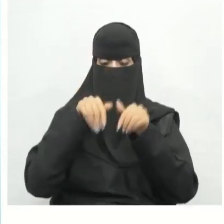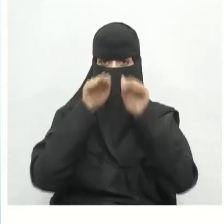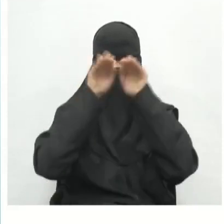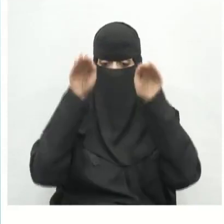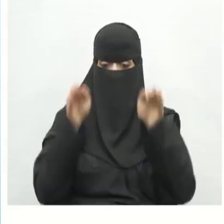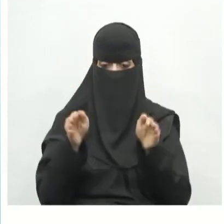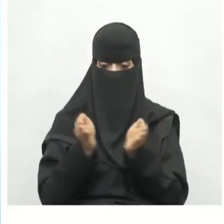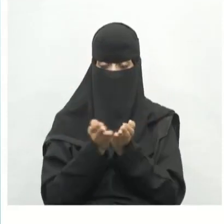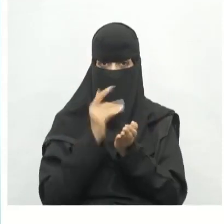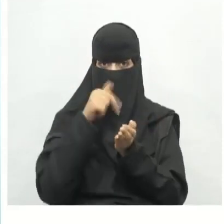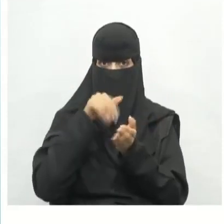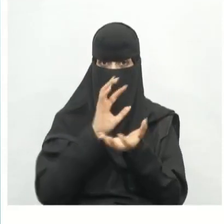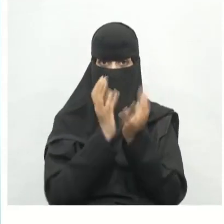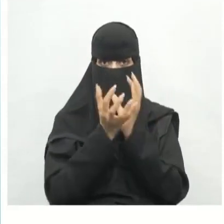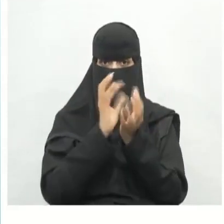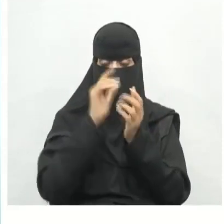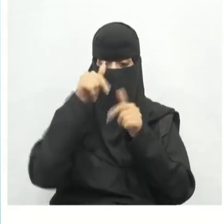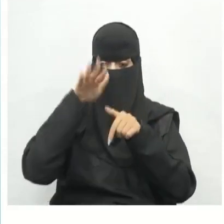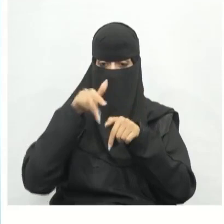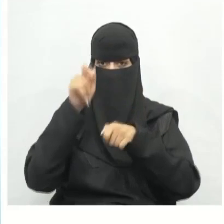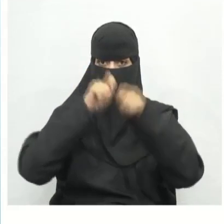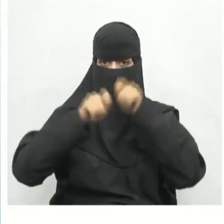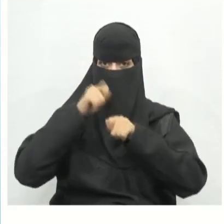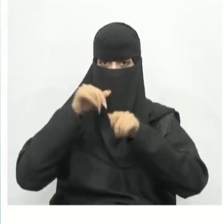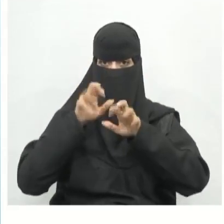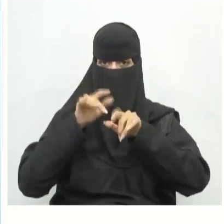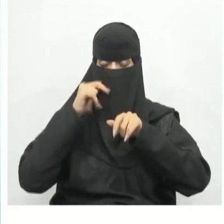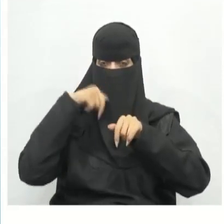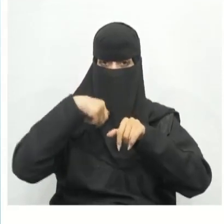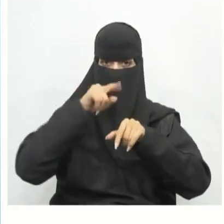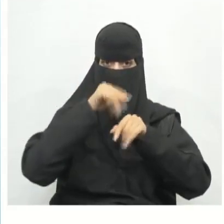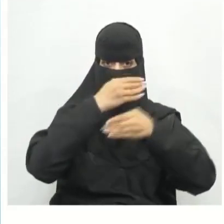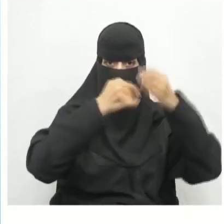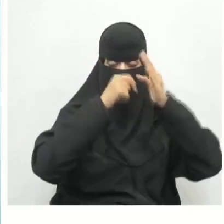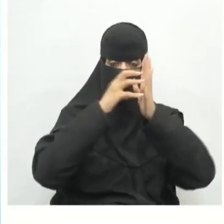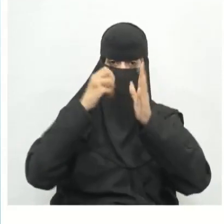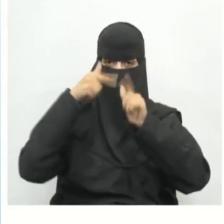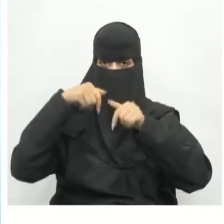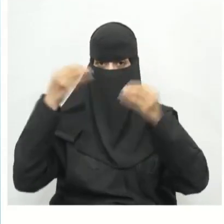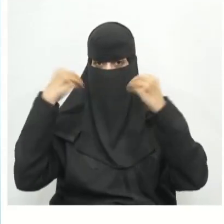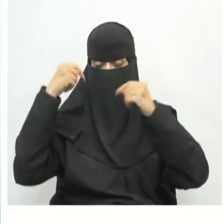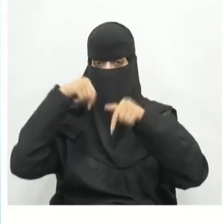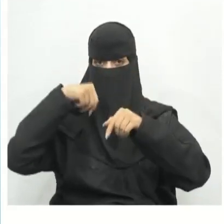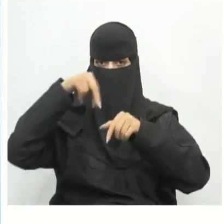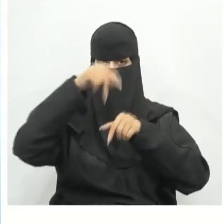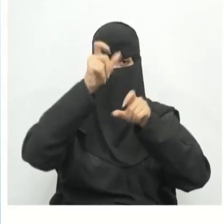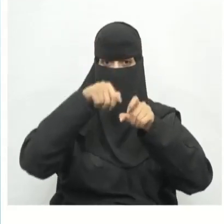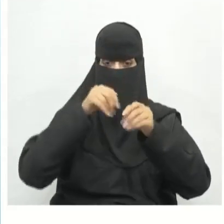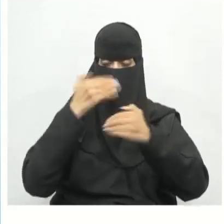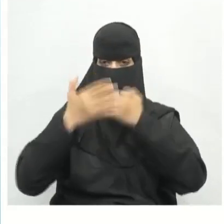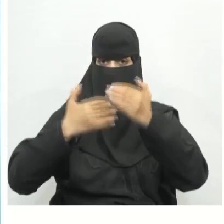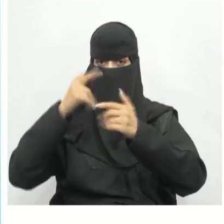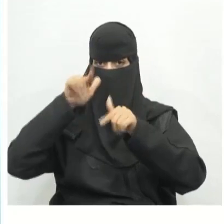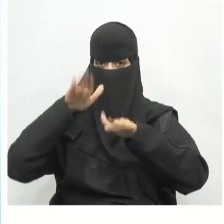يتيح الحاسب استخدام النماذج الرياضية لإنشاء رسومات تمثل النماذج والرسوم المتحركة ثلاثية الأبعاد